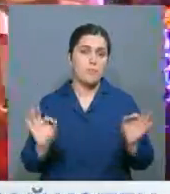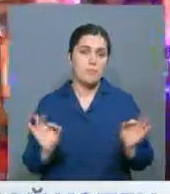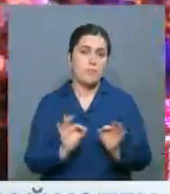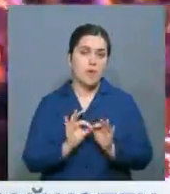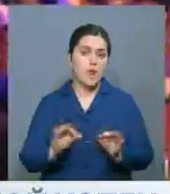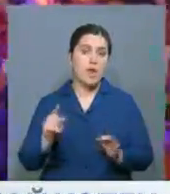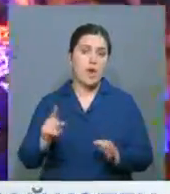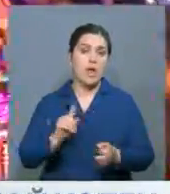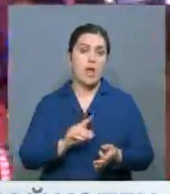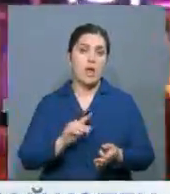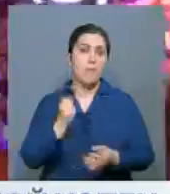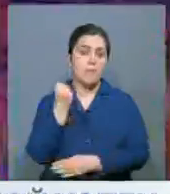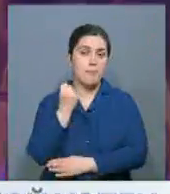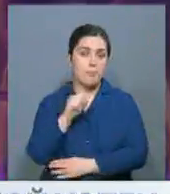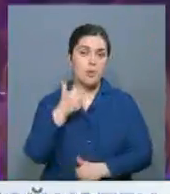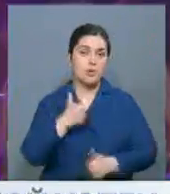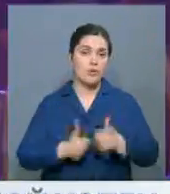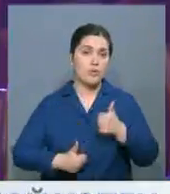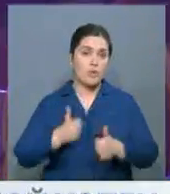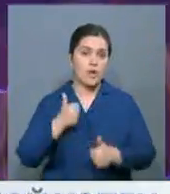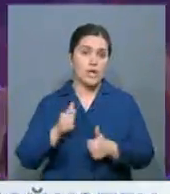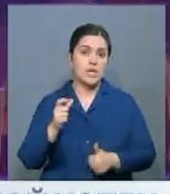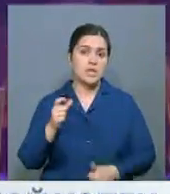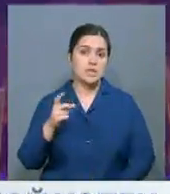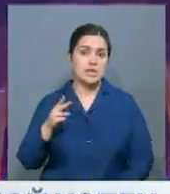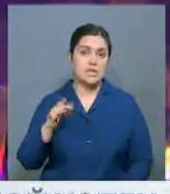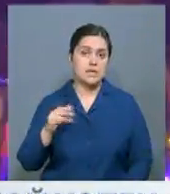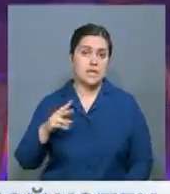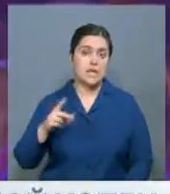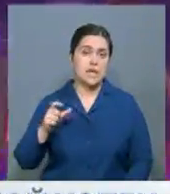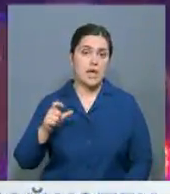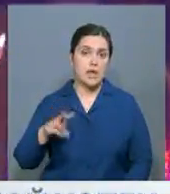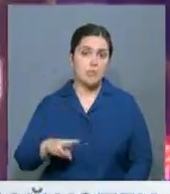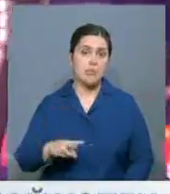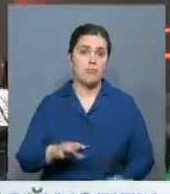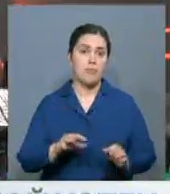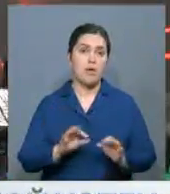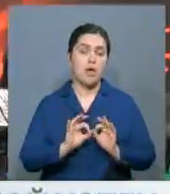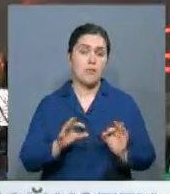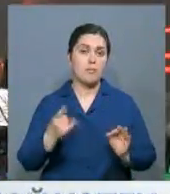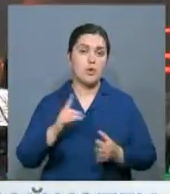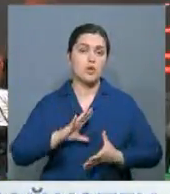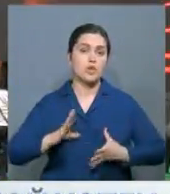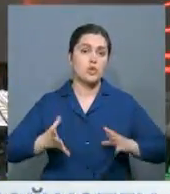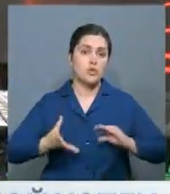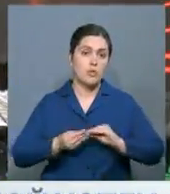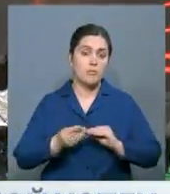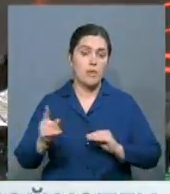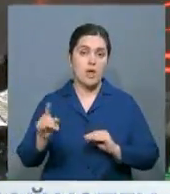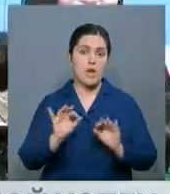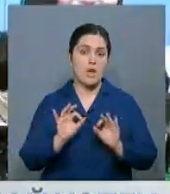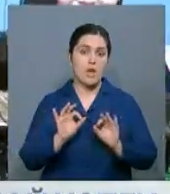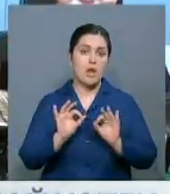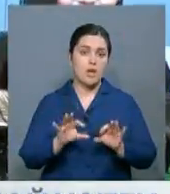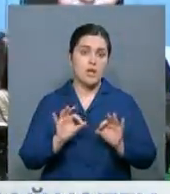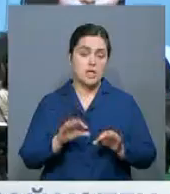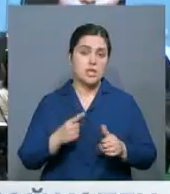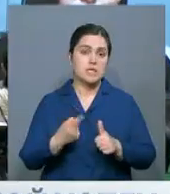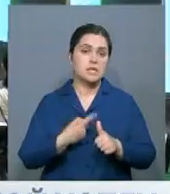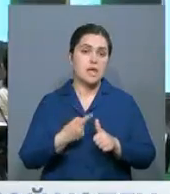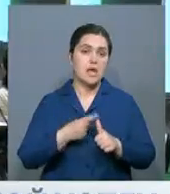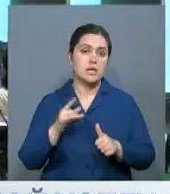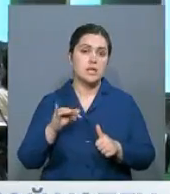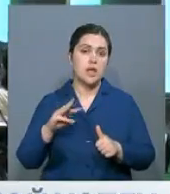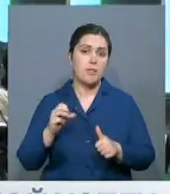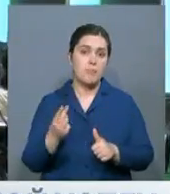А вот победительница конкурса I'm a Singer Сэнди Лэм впервые прокомментировала итоги. В эксклюзивном интервью она назвала